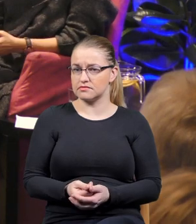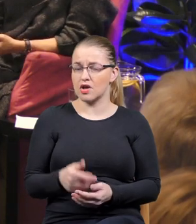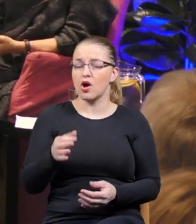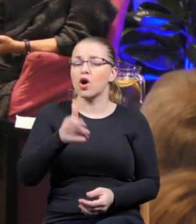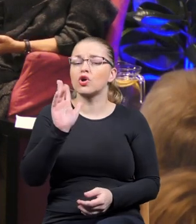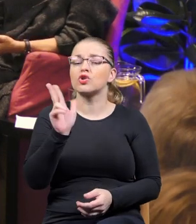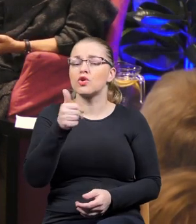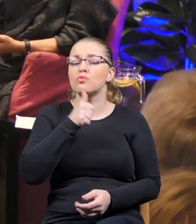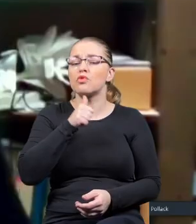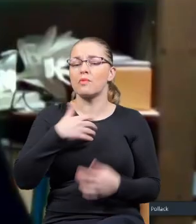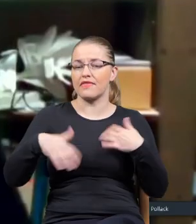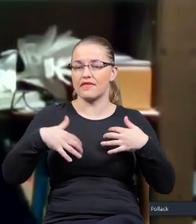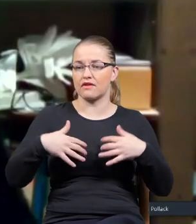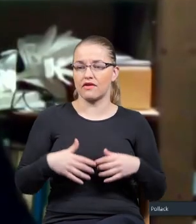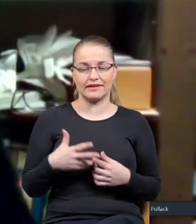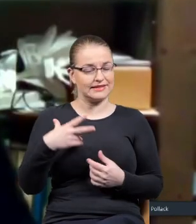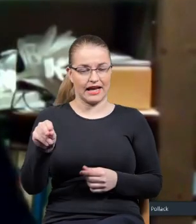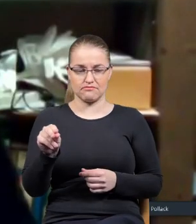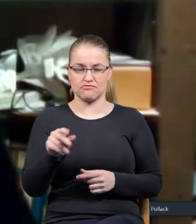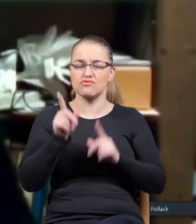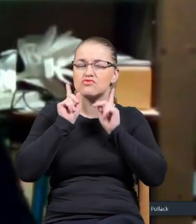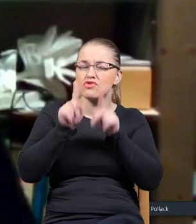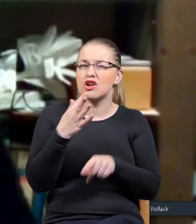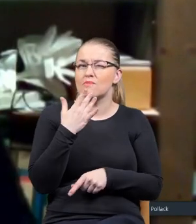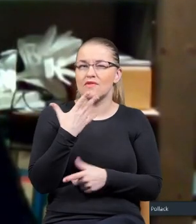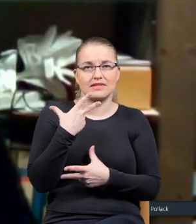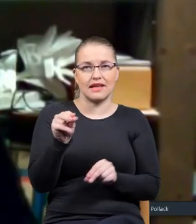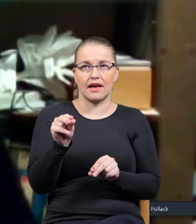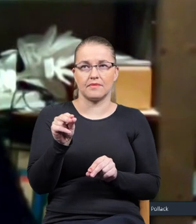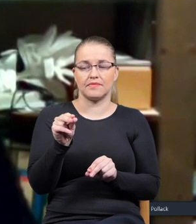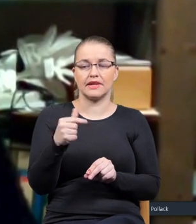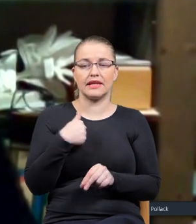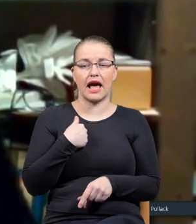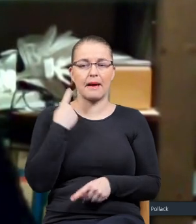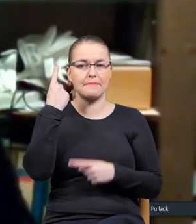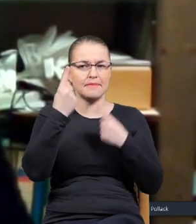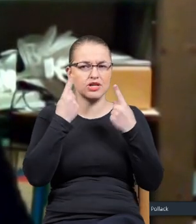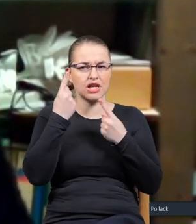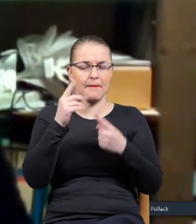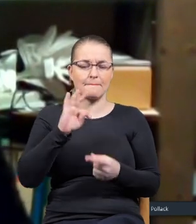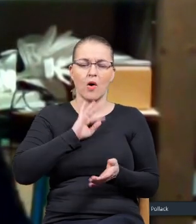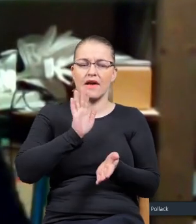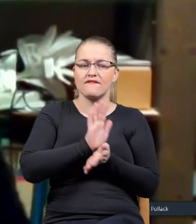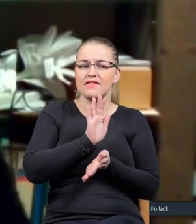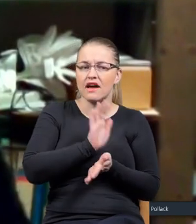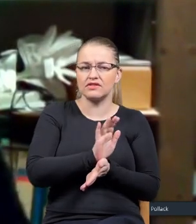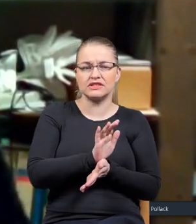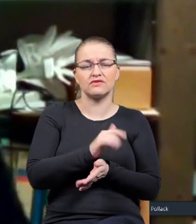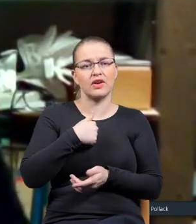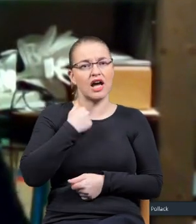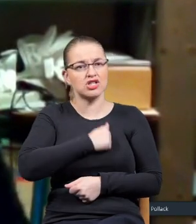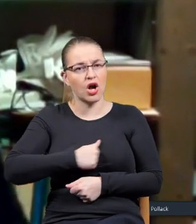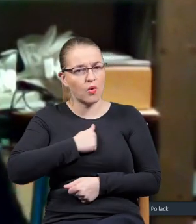zdenerwować? Nie. Szczerze mówiąc się nie. Moim zdaniem do mojej wydawnictwa bardzo żałuję.